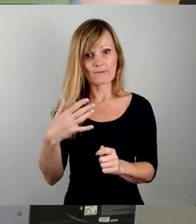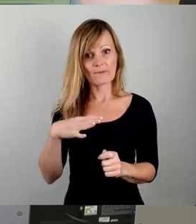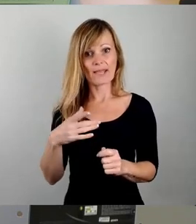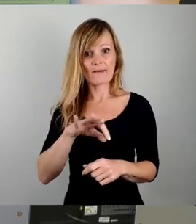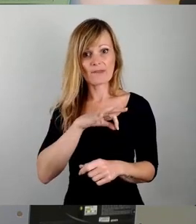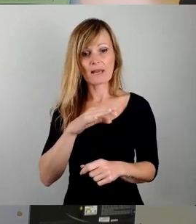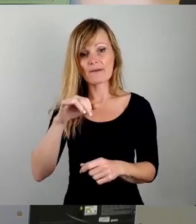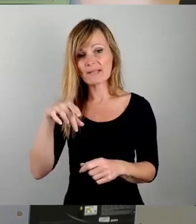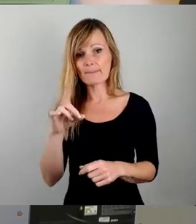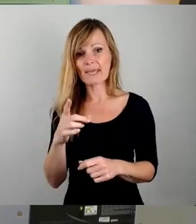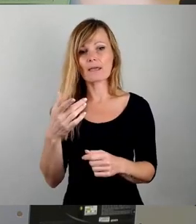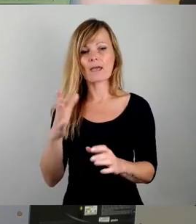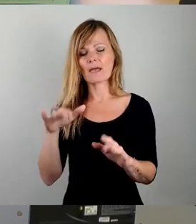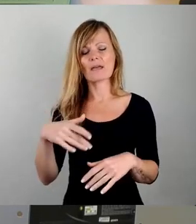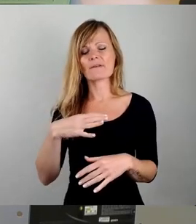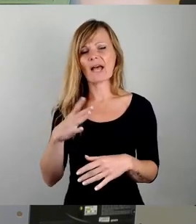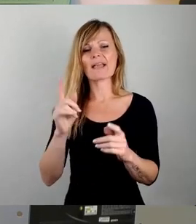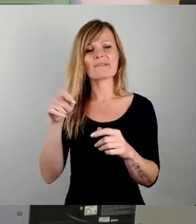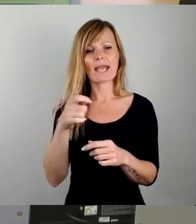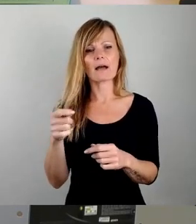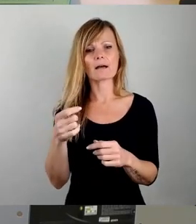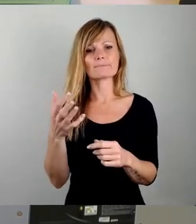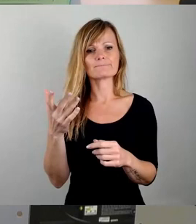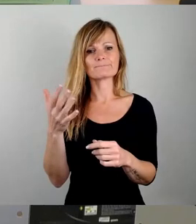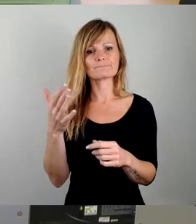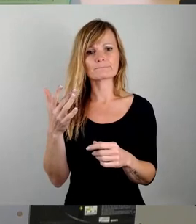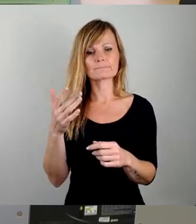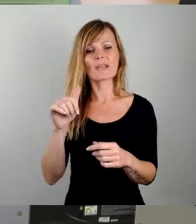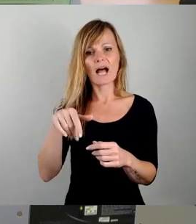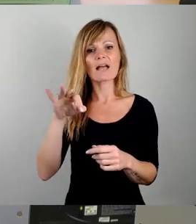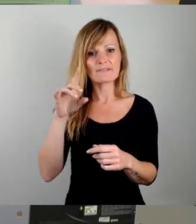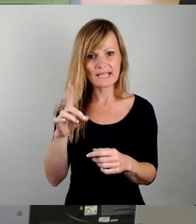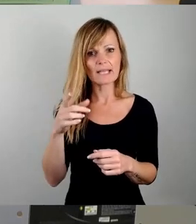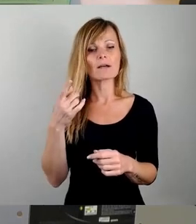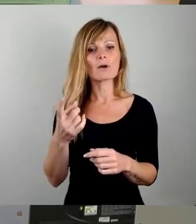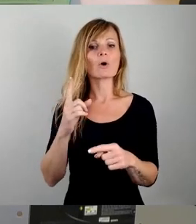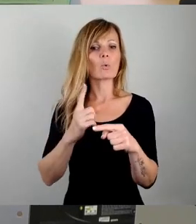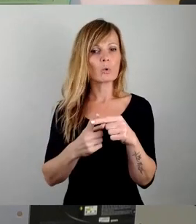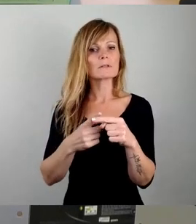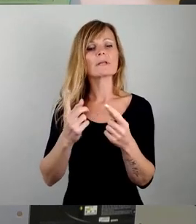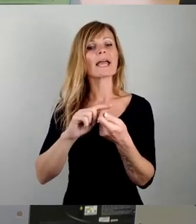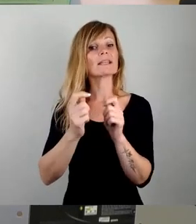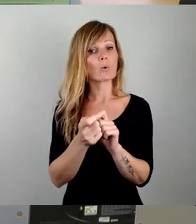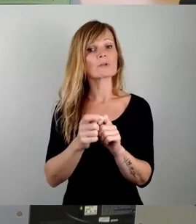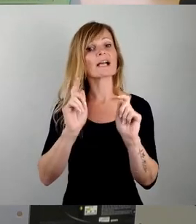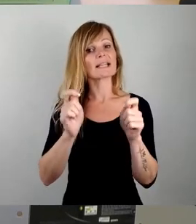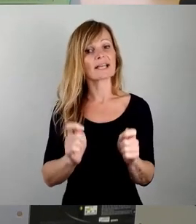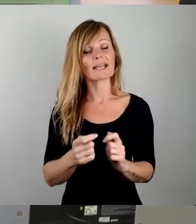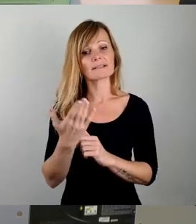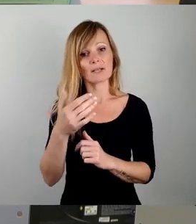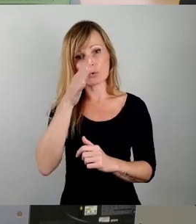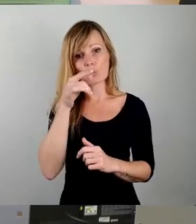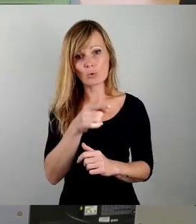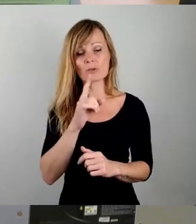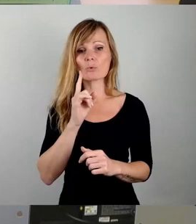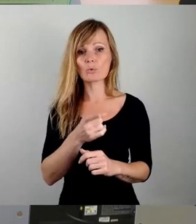und auch den Änderungsanträgen von den Grünen und